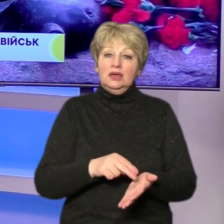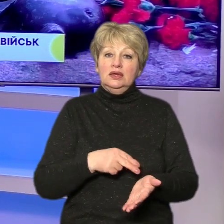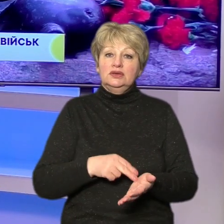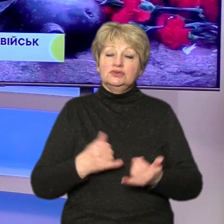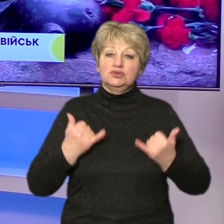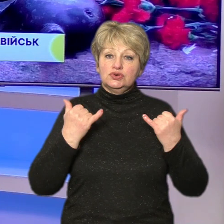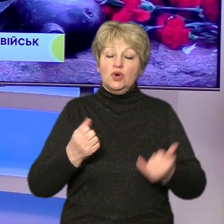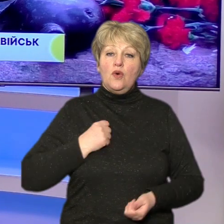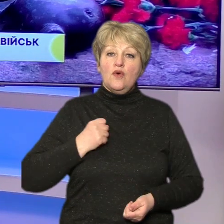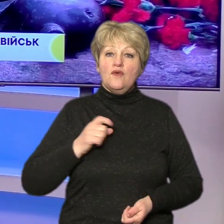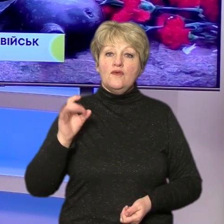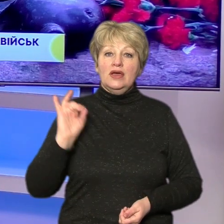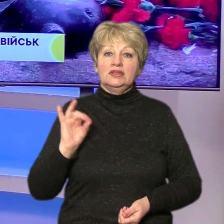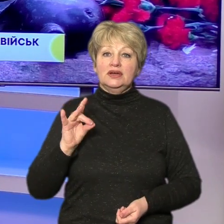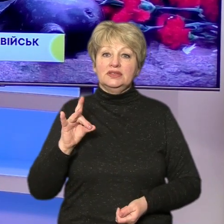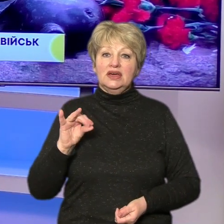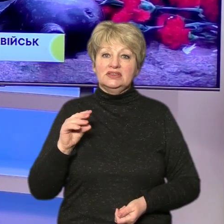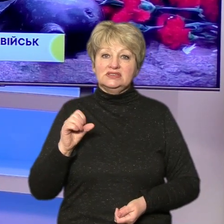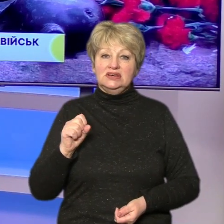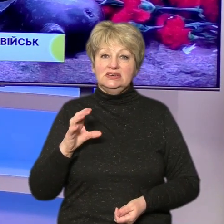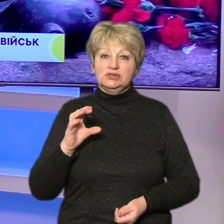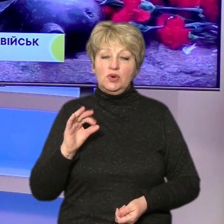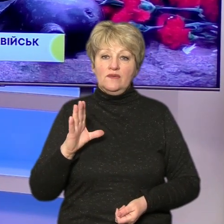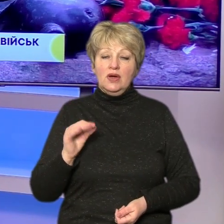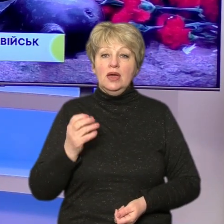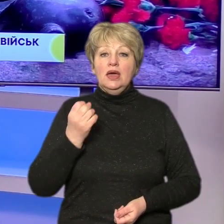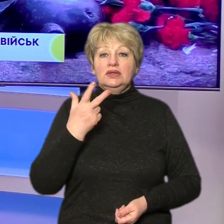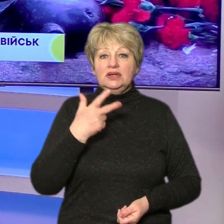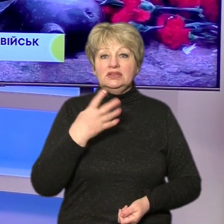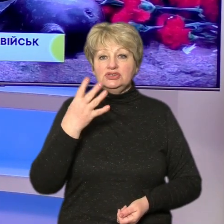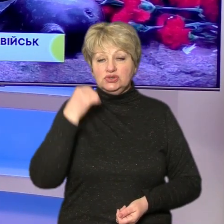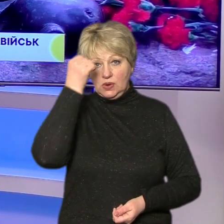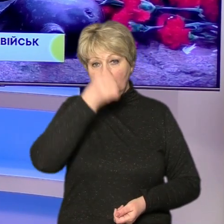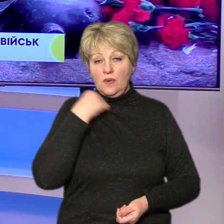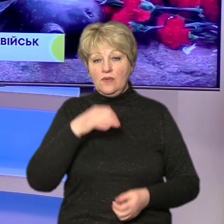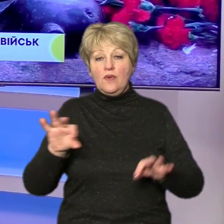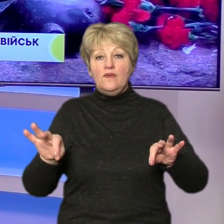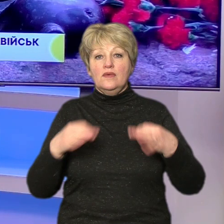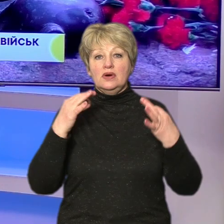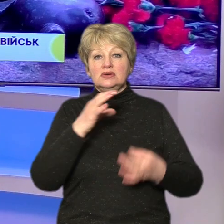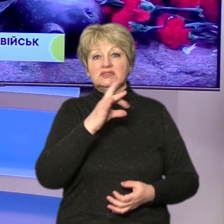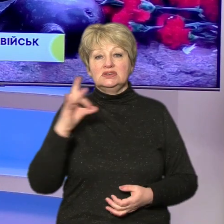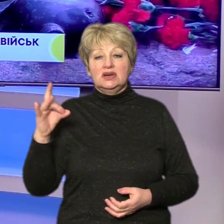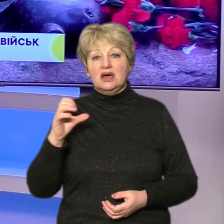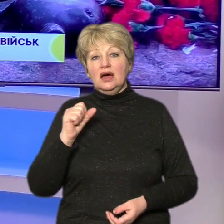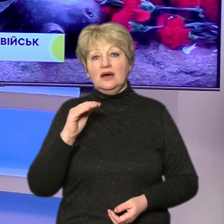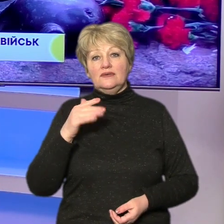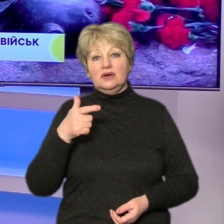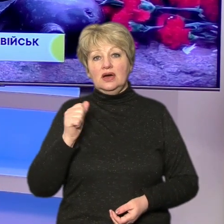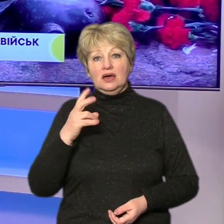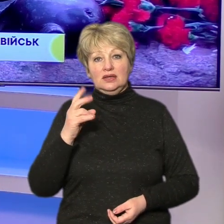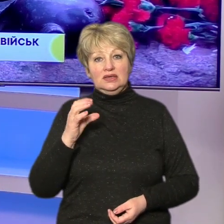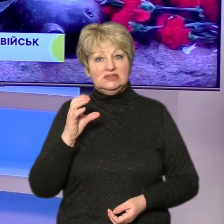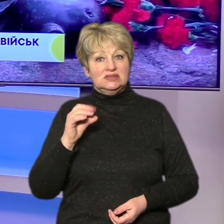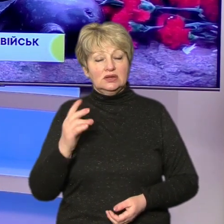воїнів-інтернаціоналістів. Сьогодні, 15 лютого, 34-та річниця виведення радянських військ із Афганістаном. Під час афганської